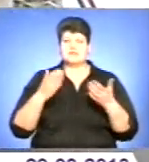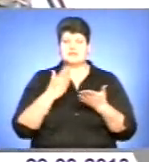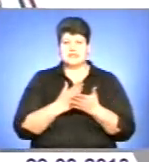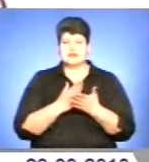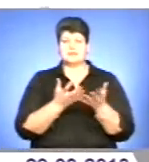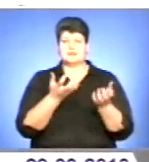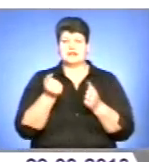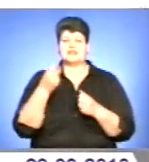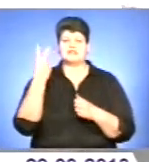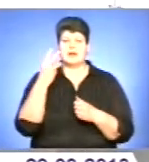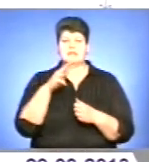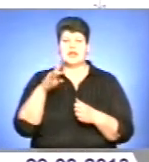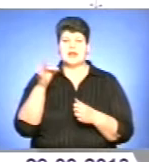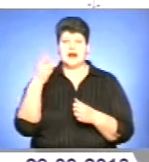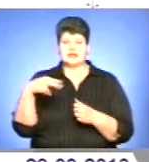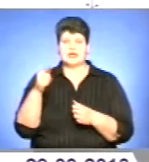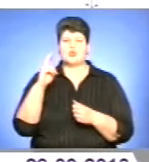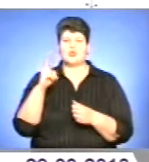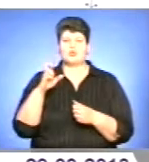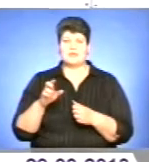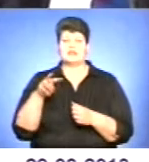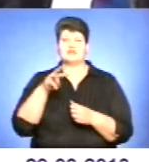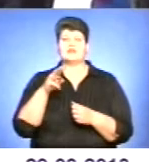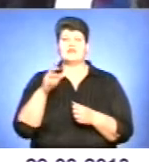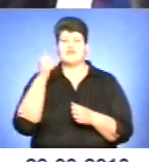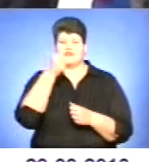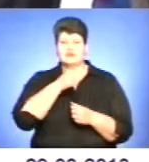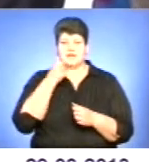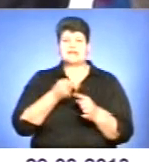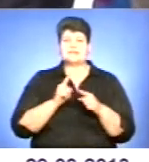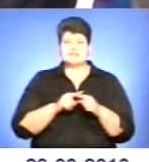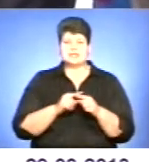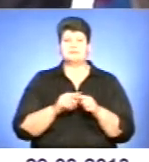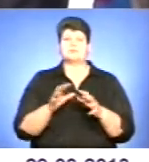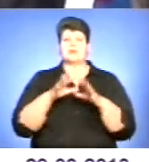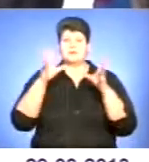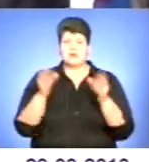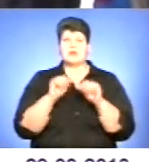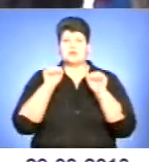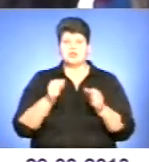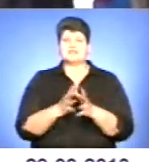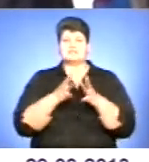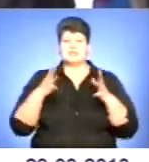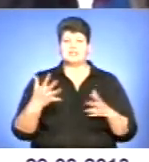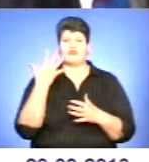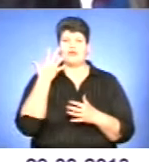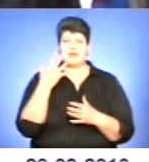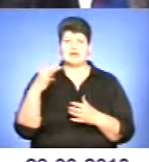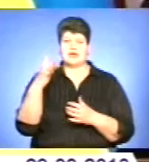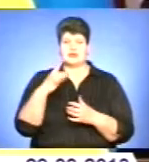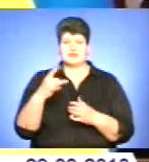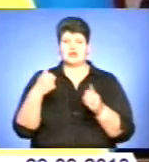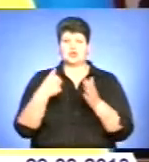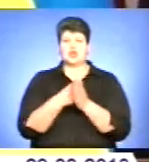кубометрів у рік. Прогнози експертів ще більш оптимістичні. Кажуть, ці потужності можна збільшити у 5 разів – до 10 мільярдів кубометрів.